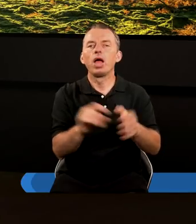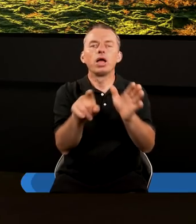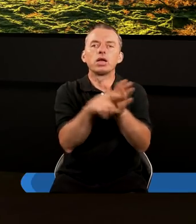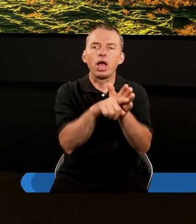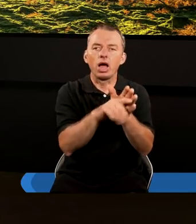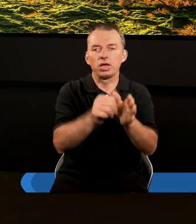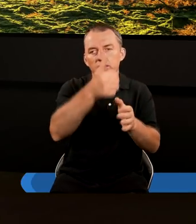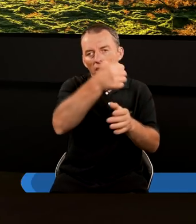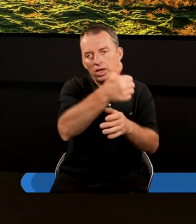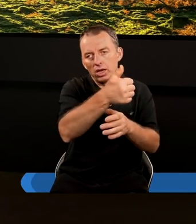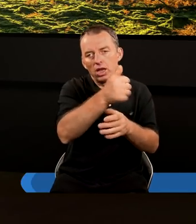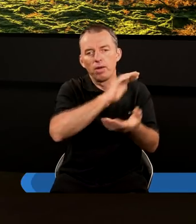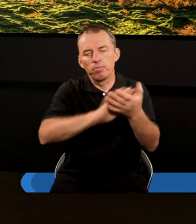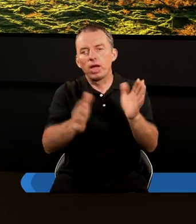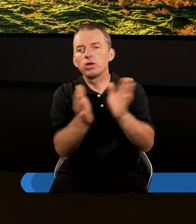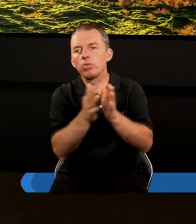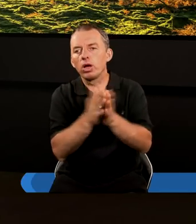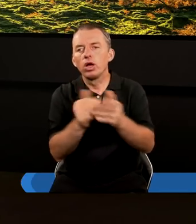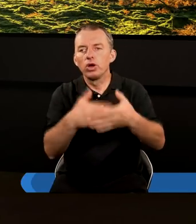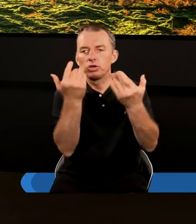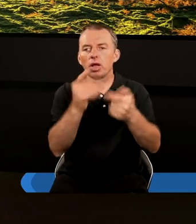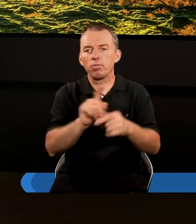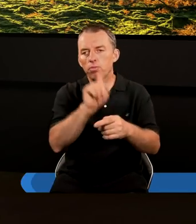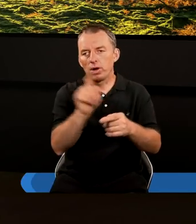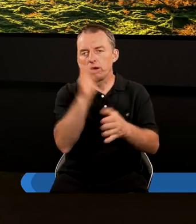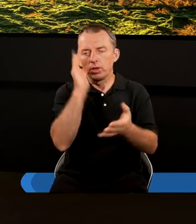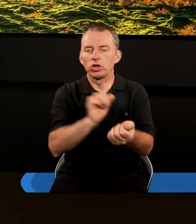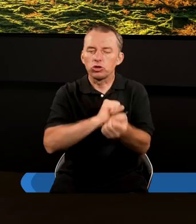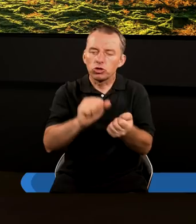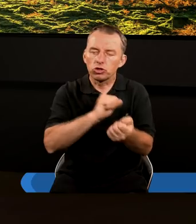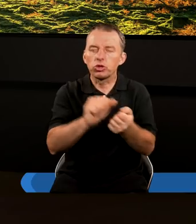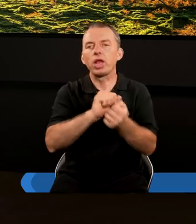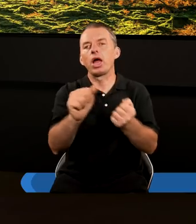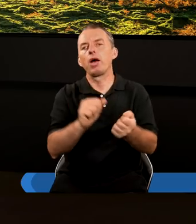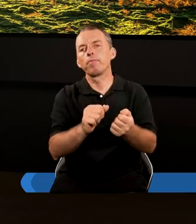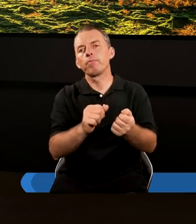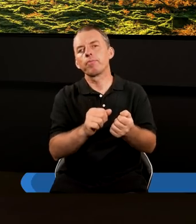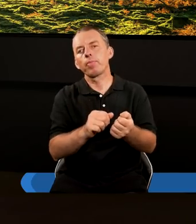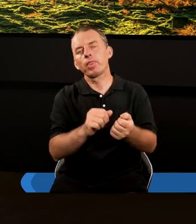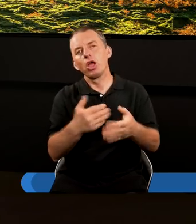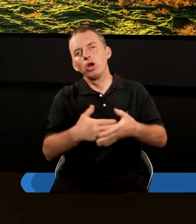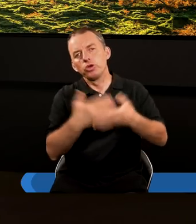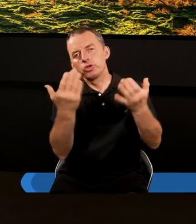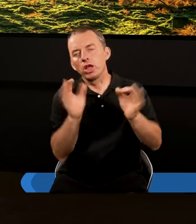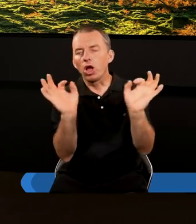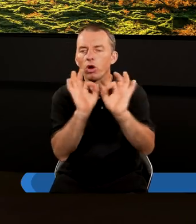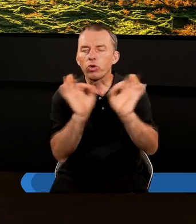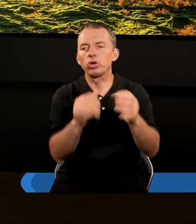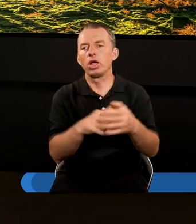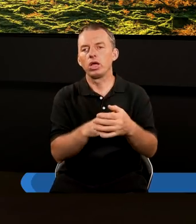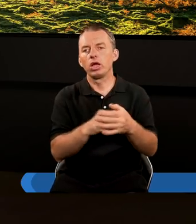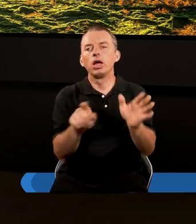Dla jednych, tych bezbożnych, dzień Pana to będzie dzień zniszczenia, dzień okrutny,